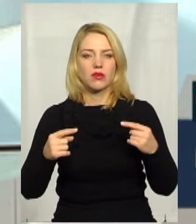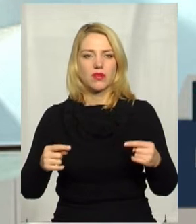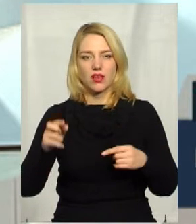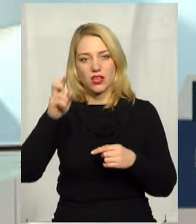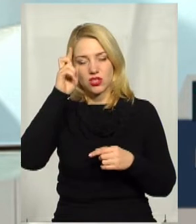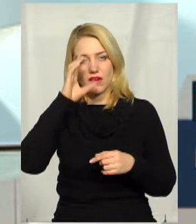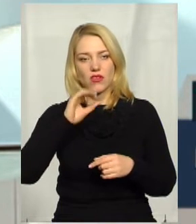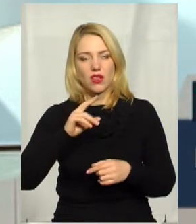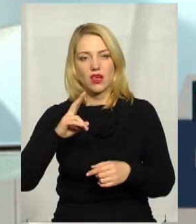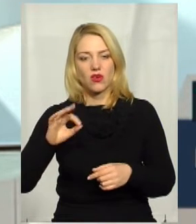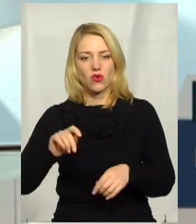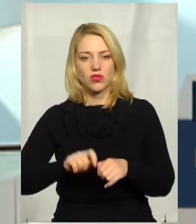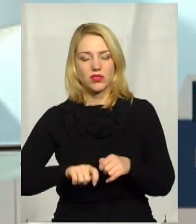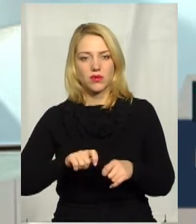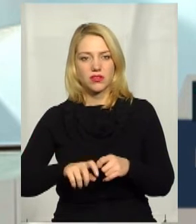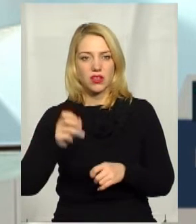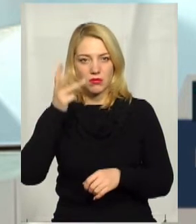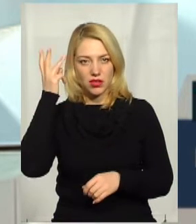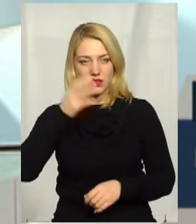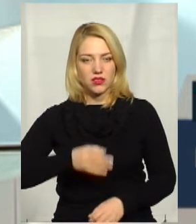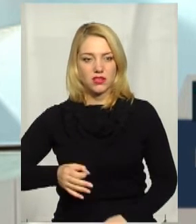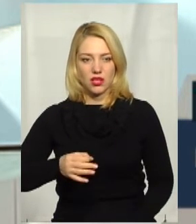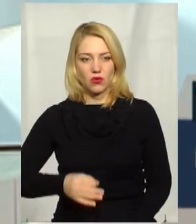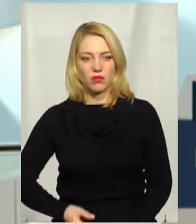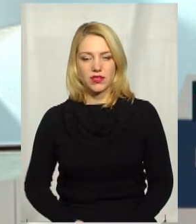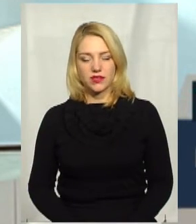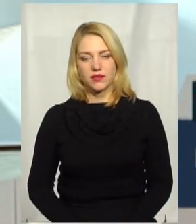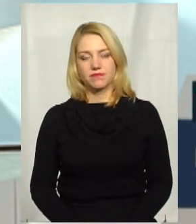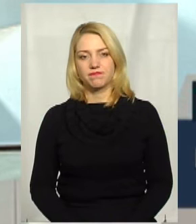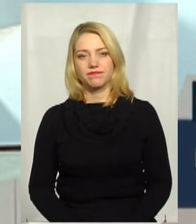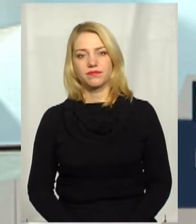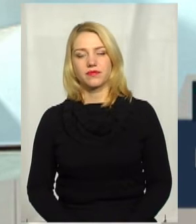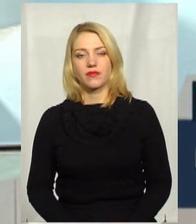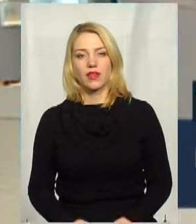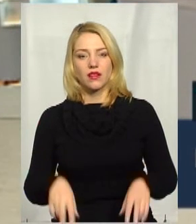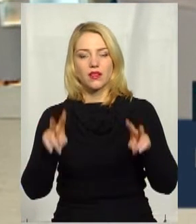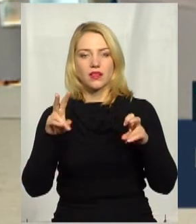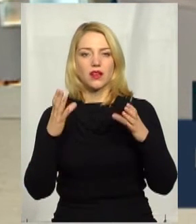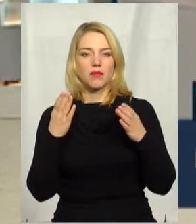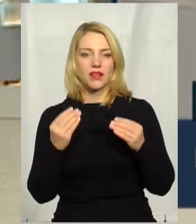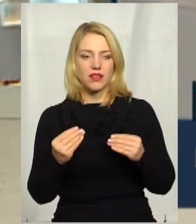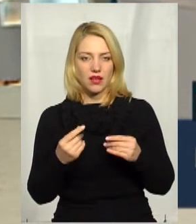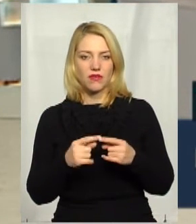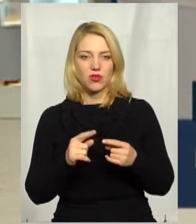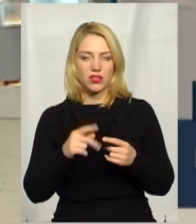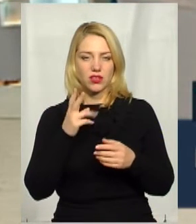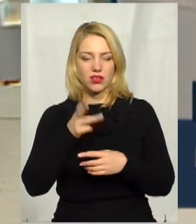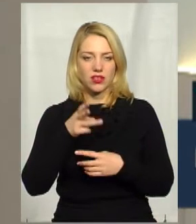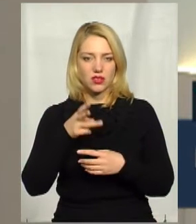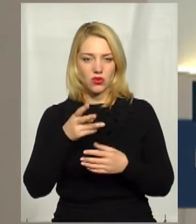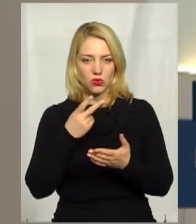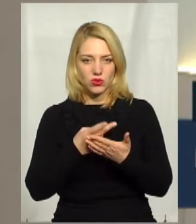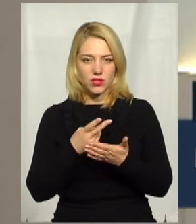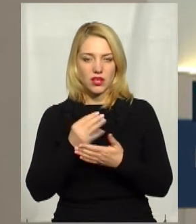Державної екологічної інспекції у Хмельницькій області. Вітаю. Тема дня транслюється у мережі